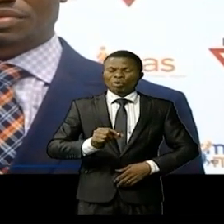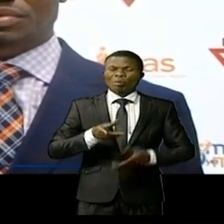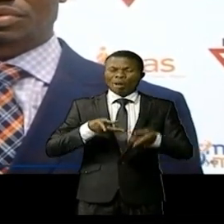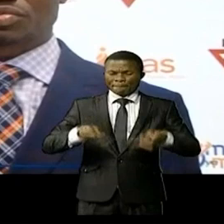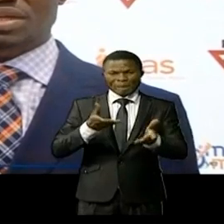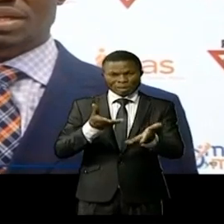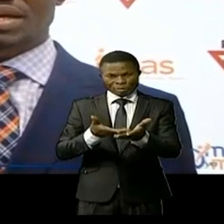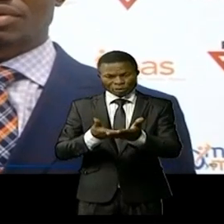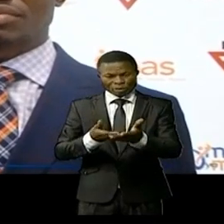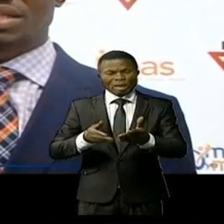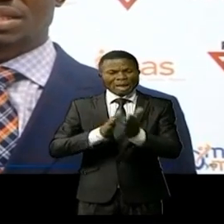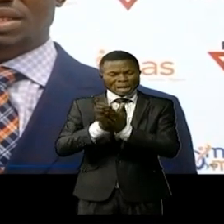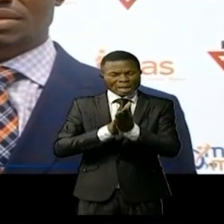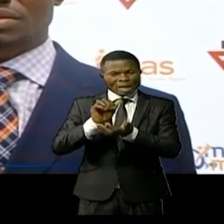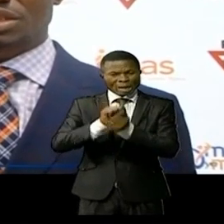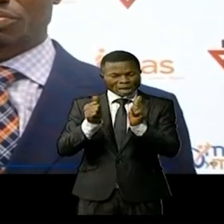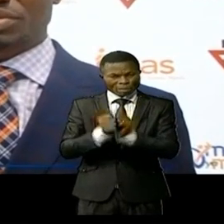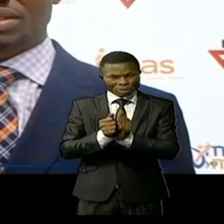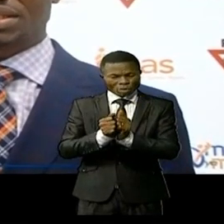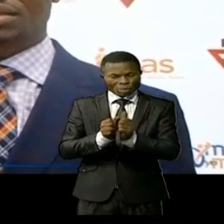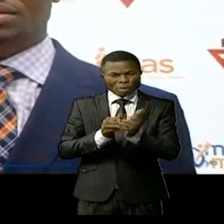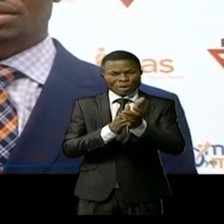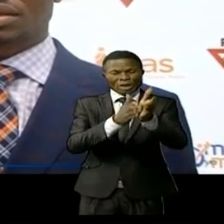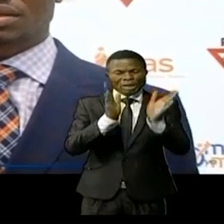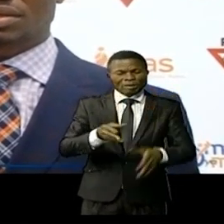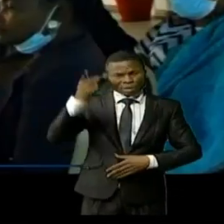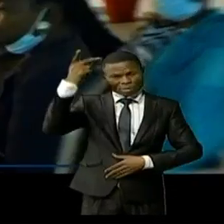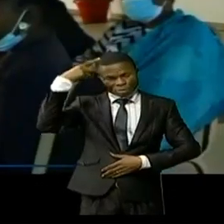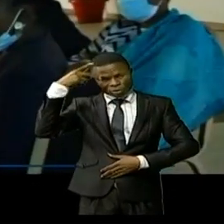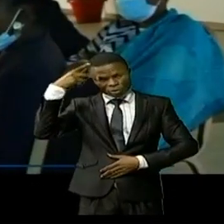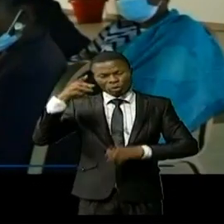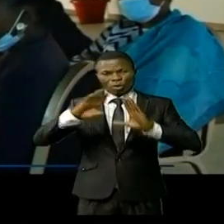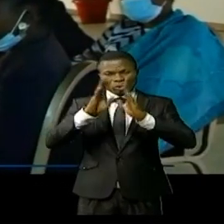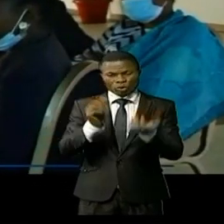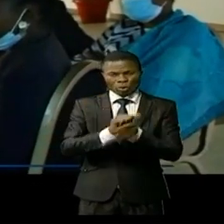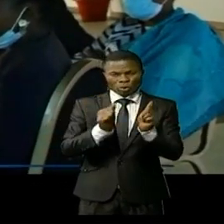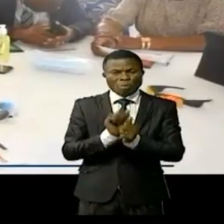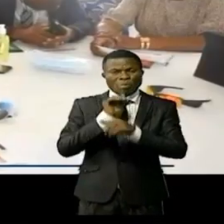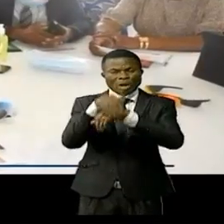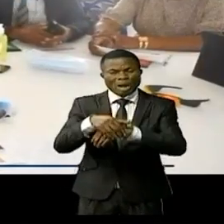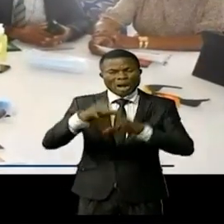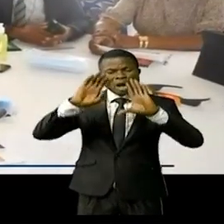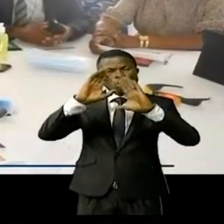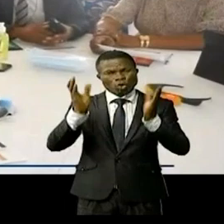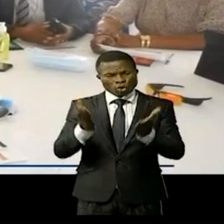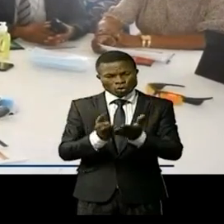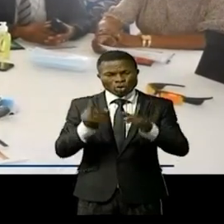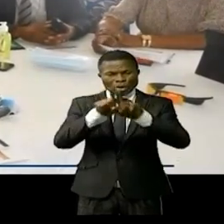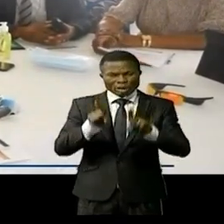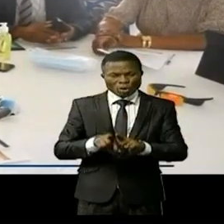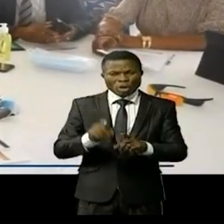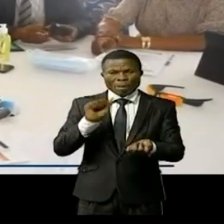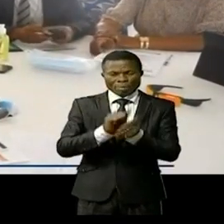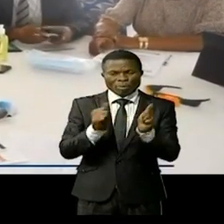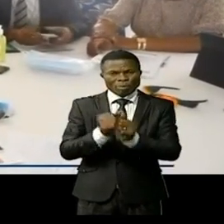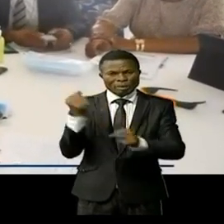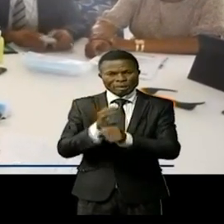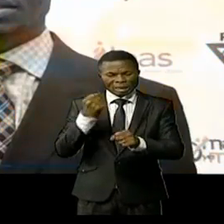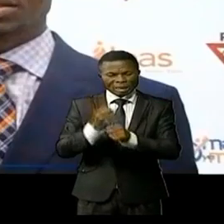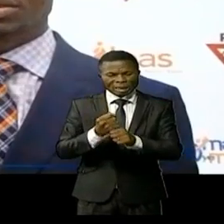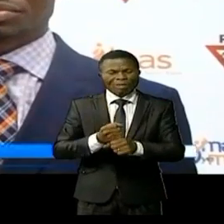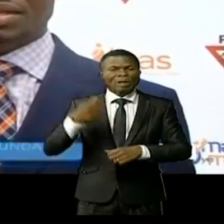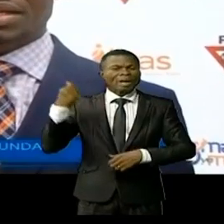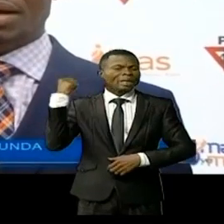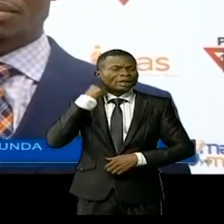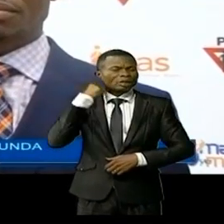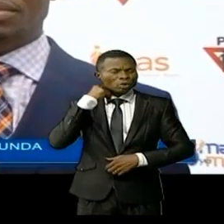bien sûr de tout ce qu'il y a comme leadership politique de tout ce qu'il y a comme engagement communautaire de tout ce qu'il y a comme travail de prestataire